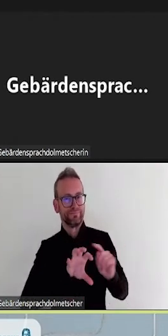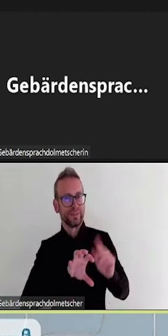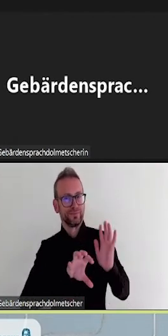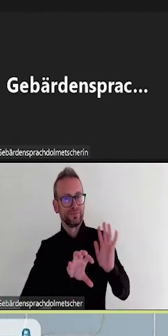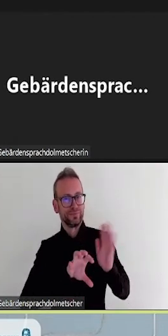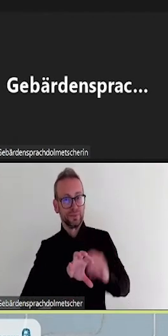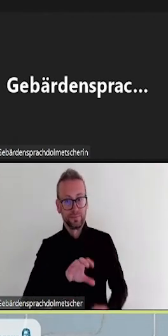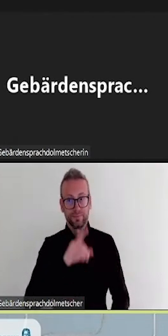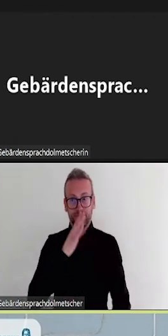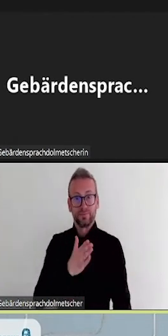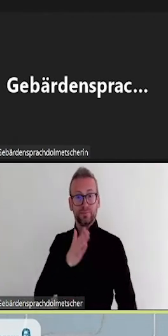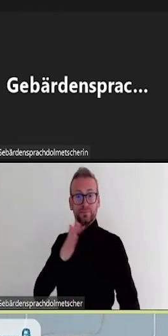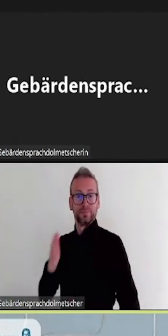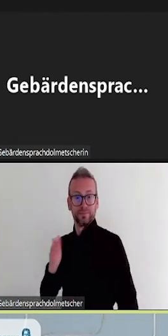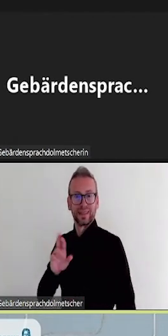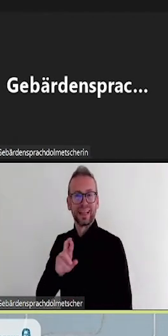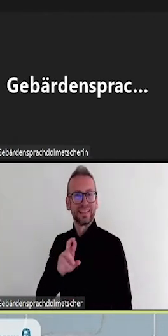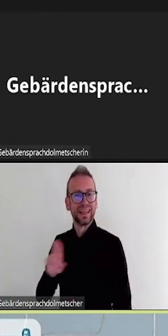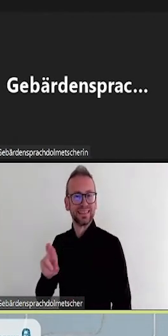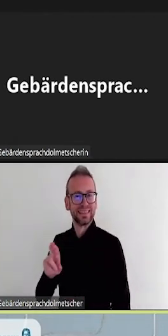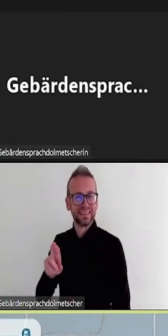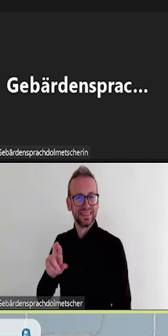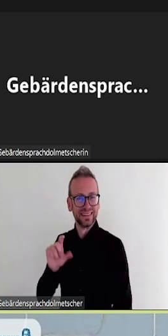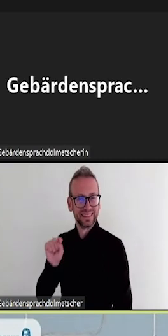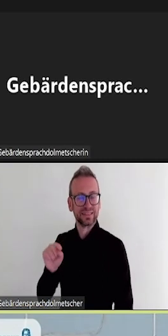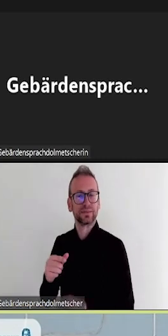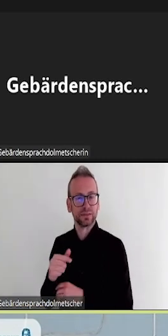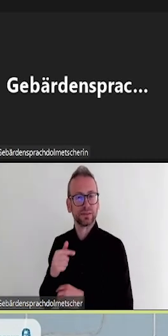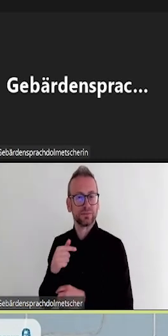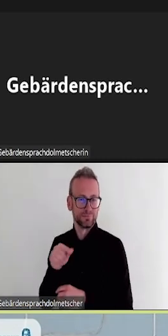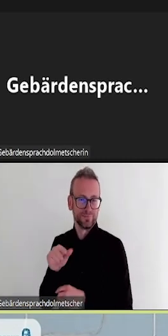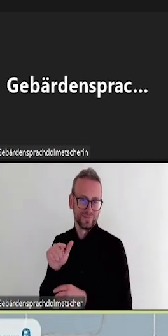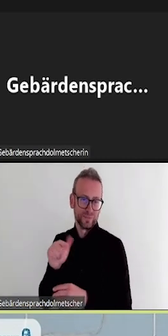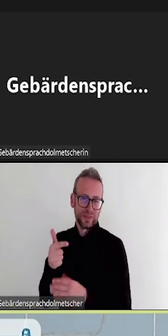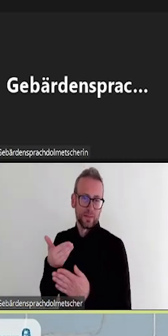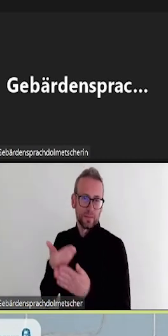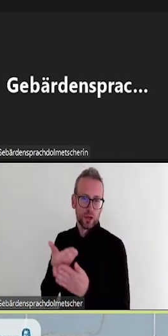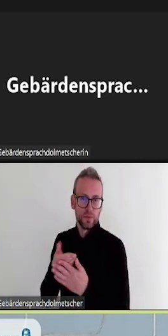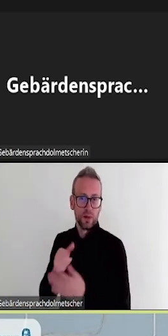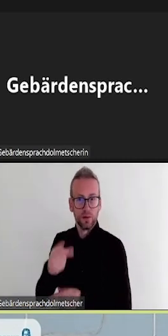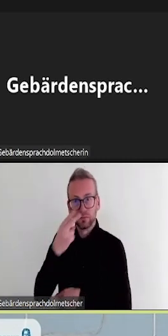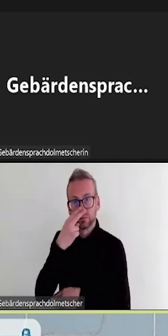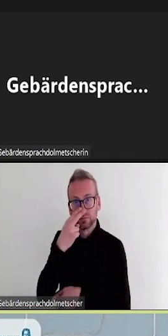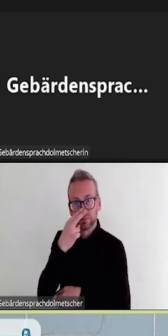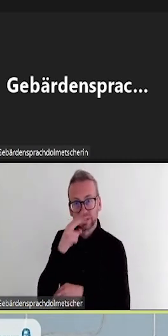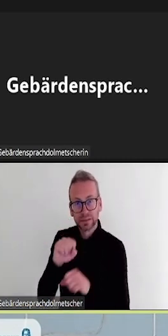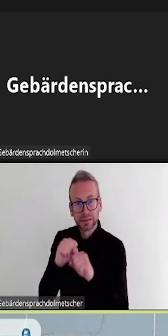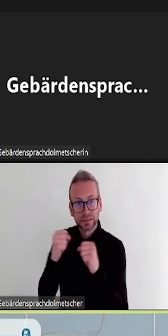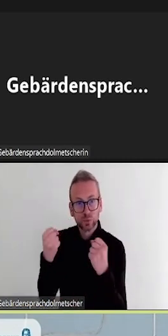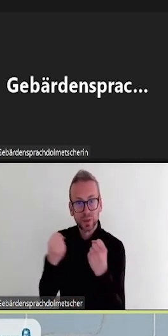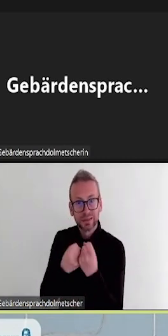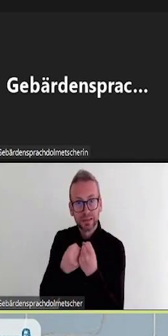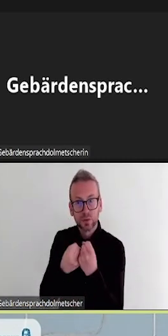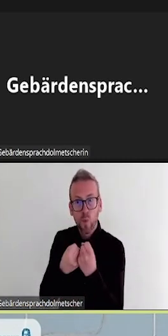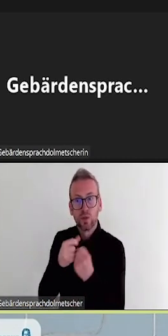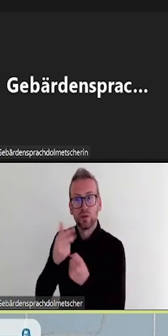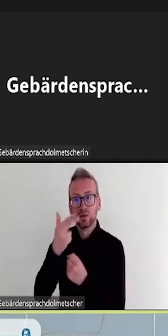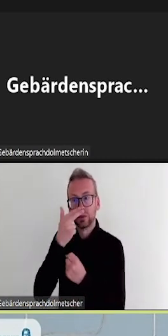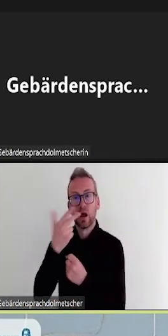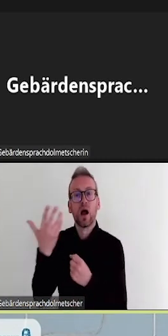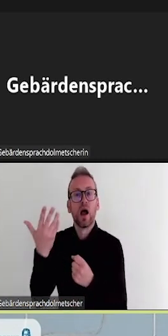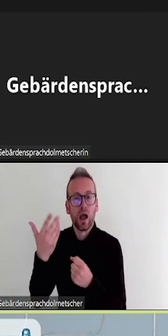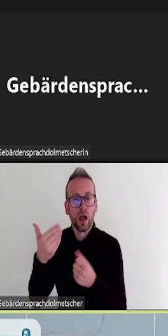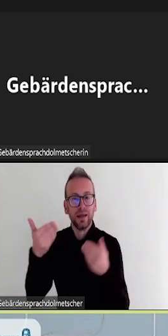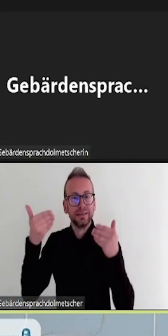Vortragenden beobachten kann und sehen kann, wie die Maus bewegt wird und andere Aktionen